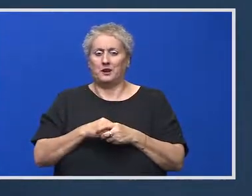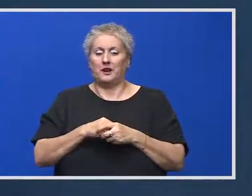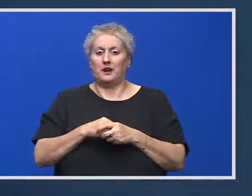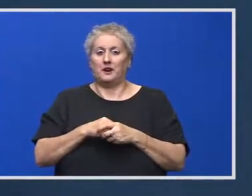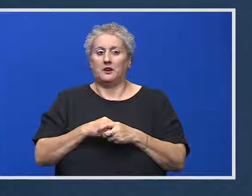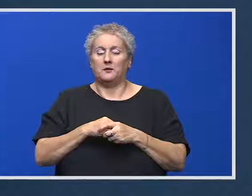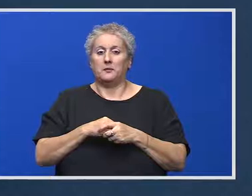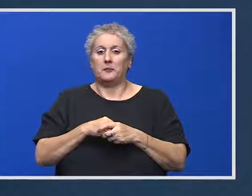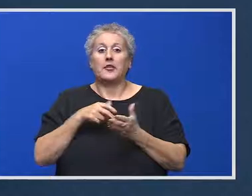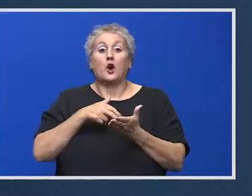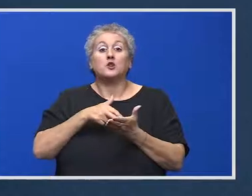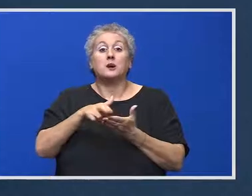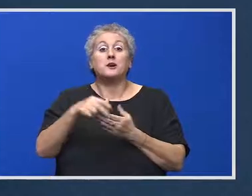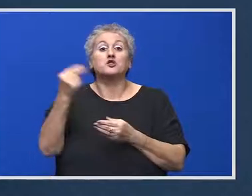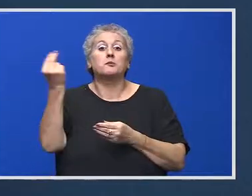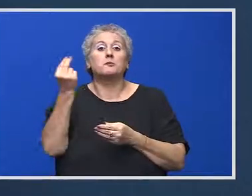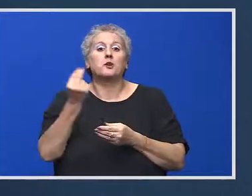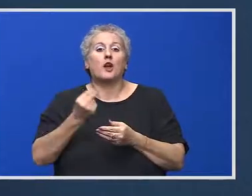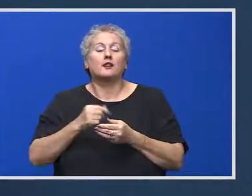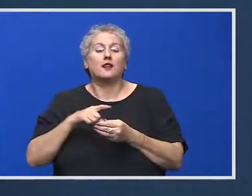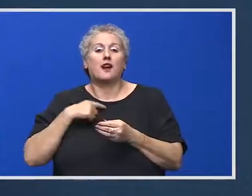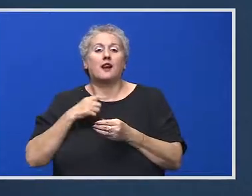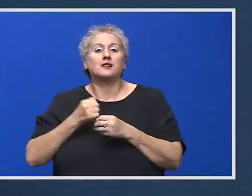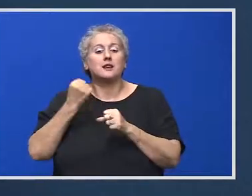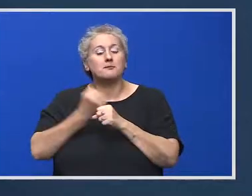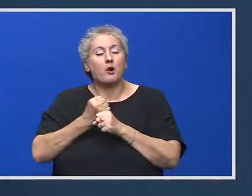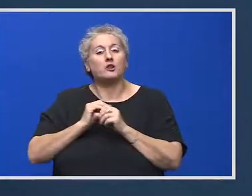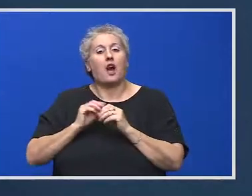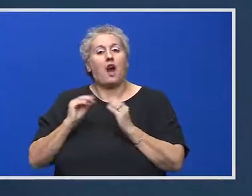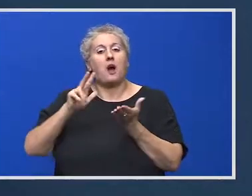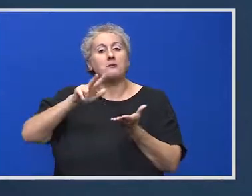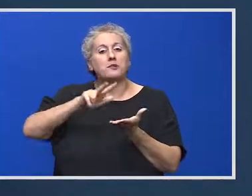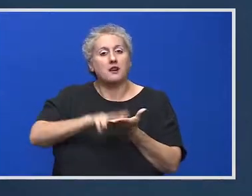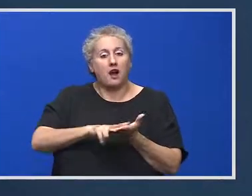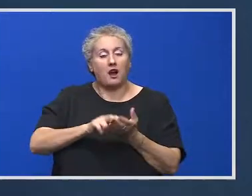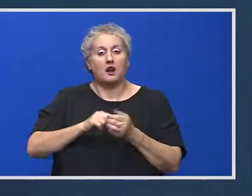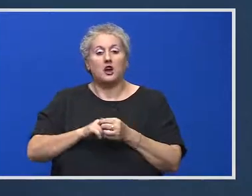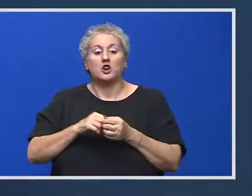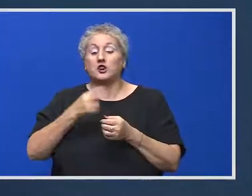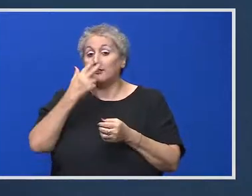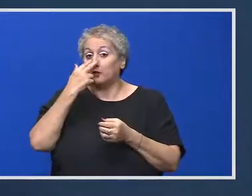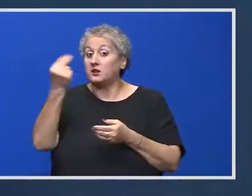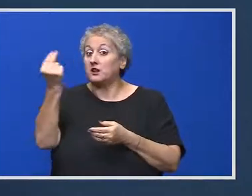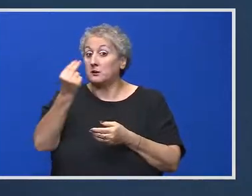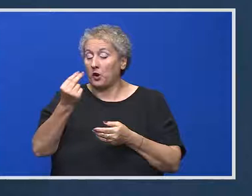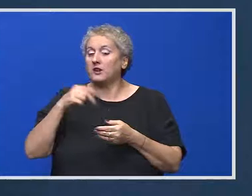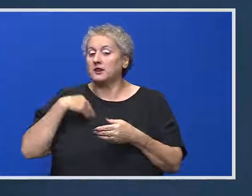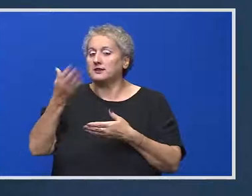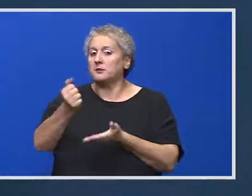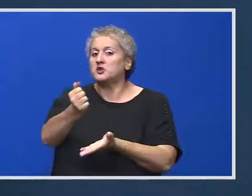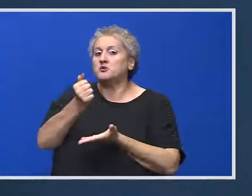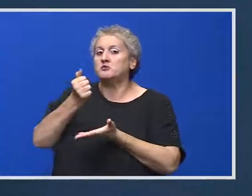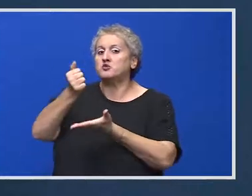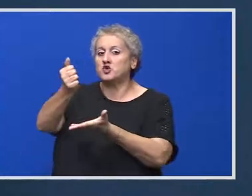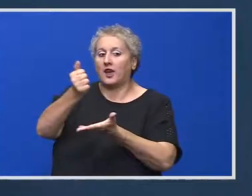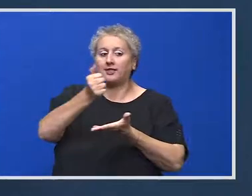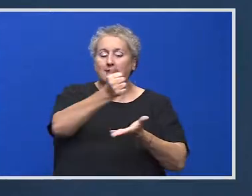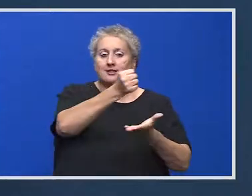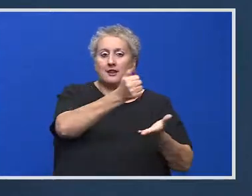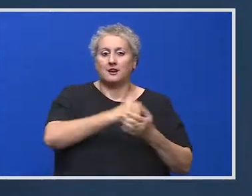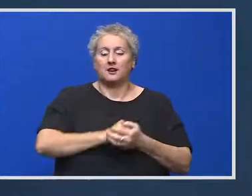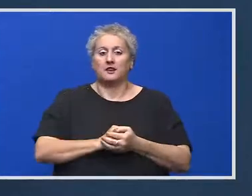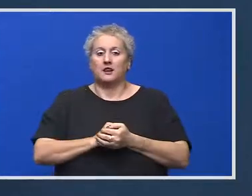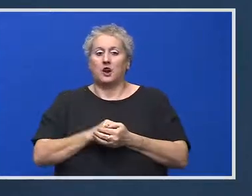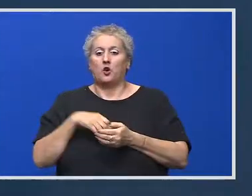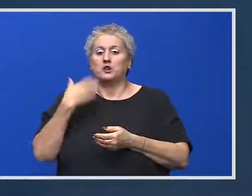miliardele. Vom merge pe proiecte care se pot implementa și în funcție de proiecte vom aduca și bugetul. Nu voi face un buget de 70 de